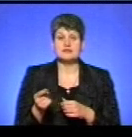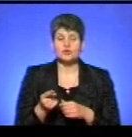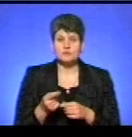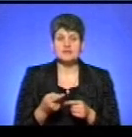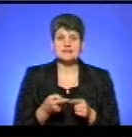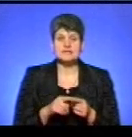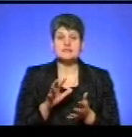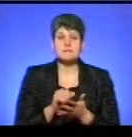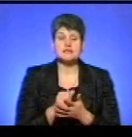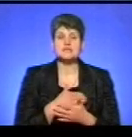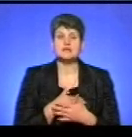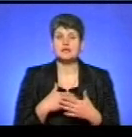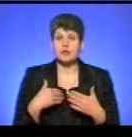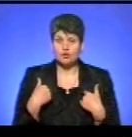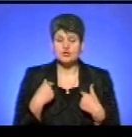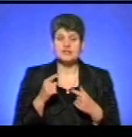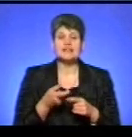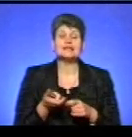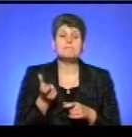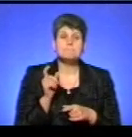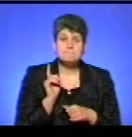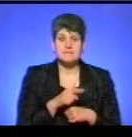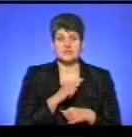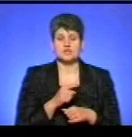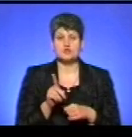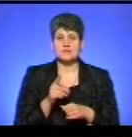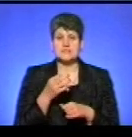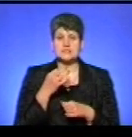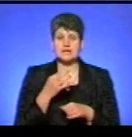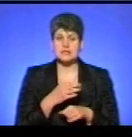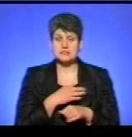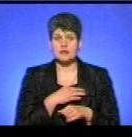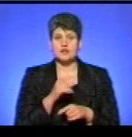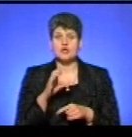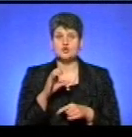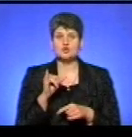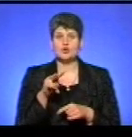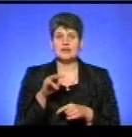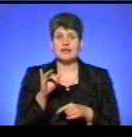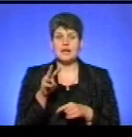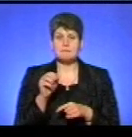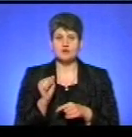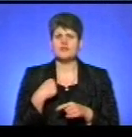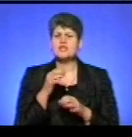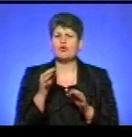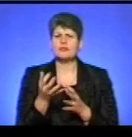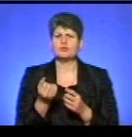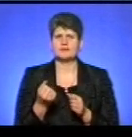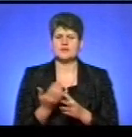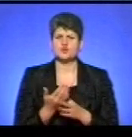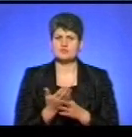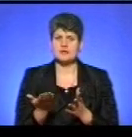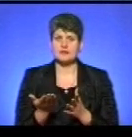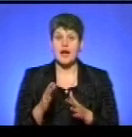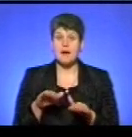цим займатися. Тим більше, що мені навіть сказав Сулима, що ви ніколи не получите такої субсидії. Але як